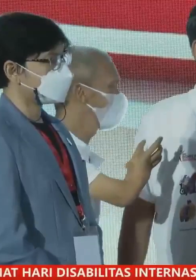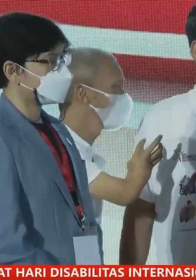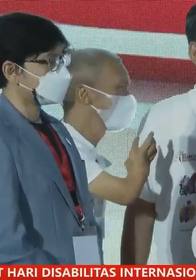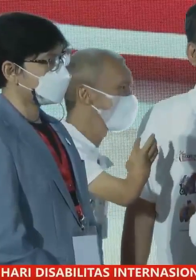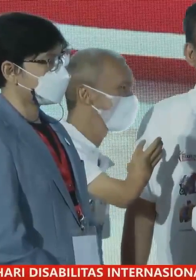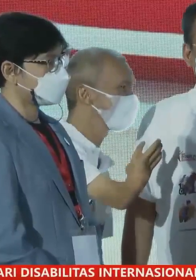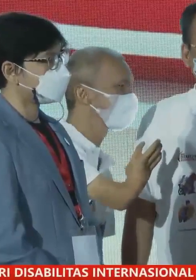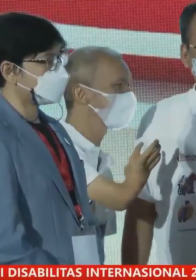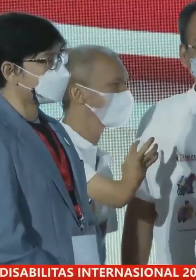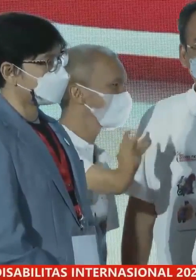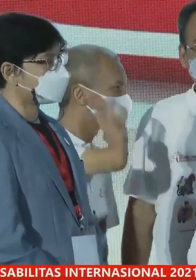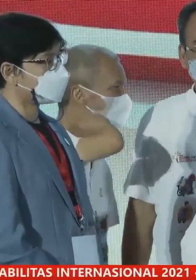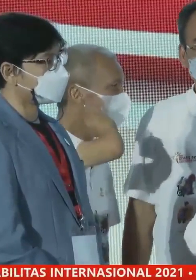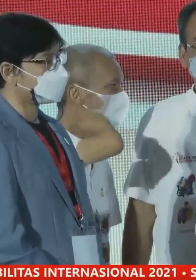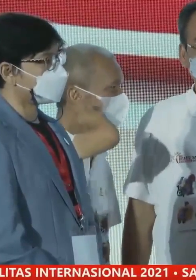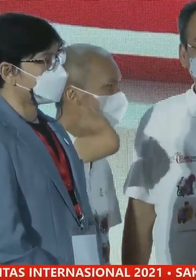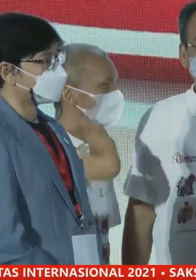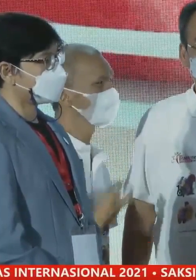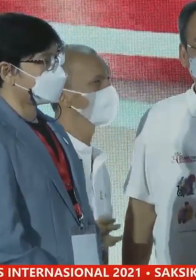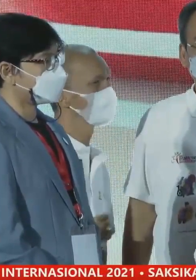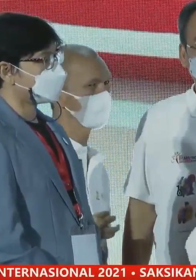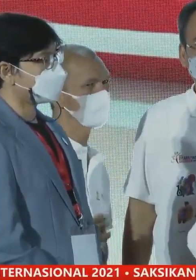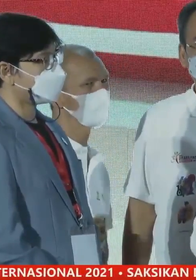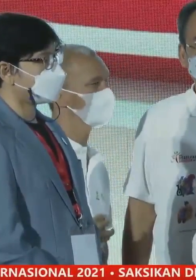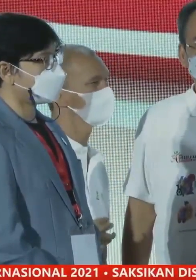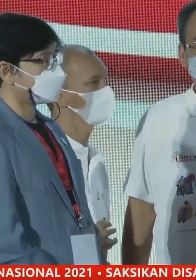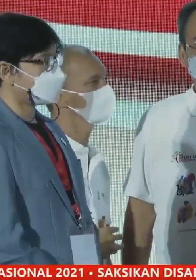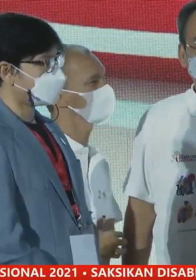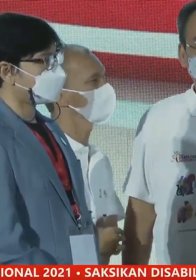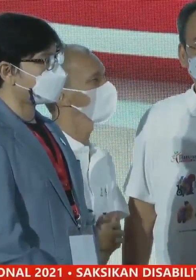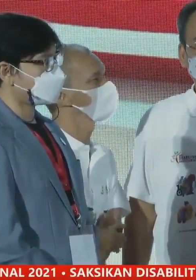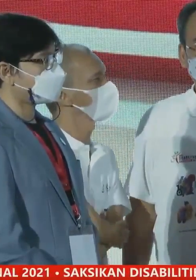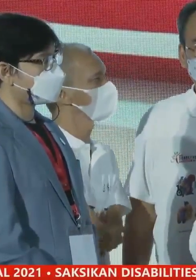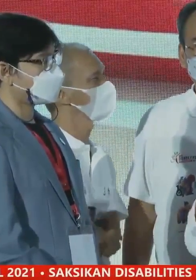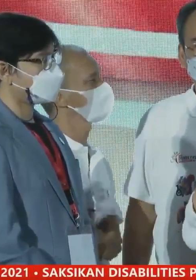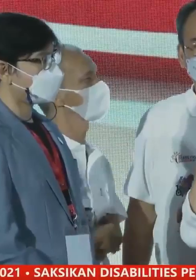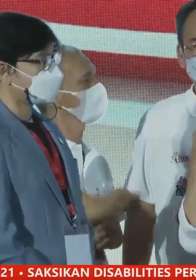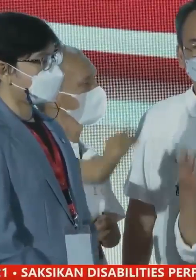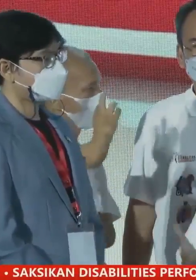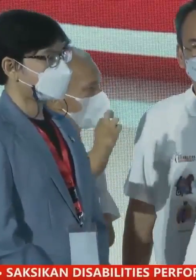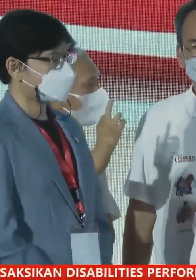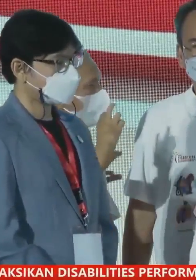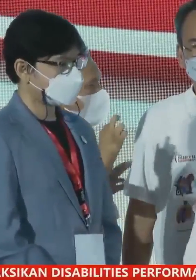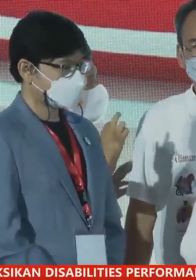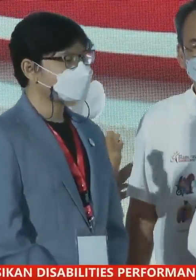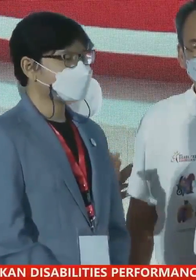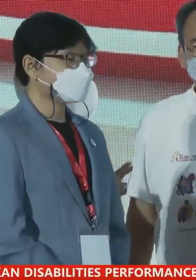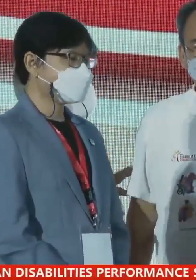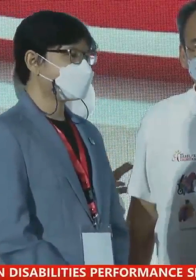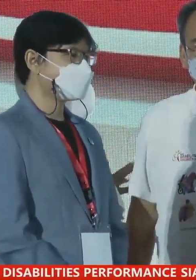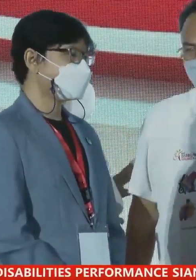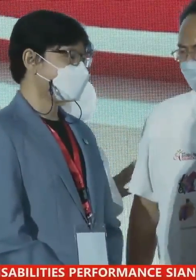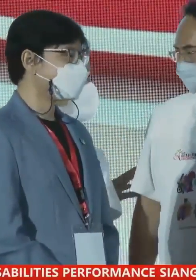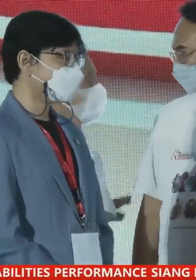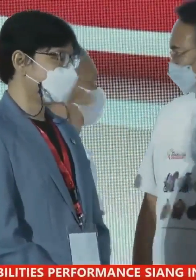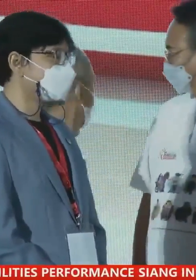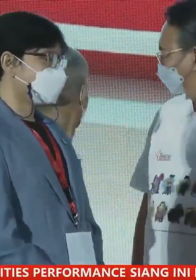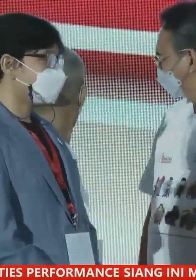Tapi sekarang, karena dilatih terus oleh Mbak Angki, sekarang bicaranya sangat jelas.